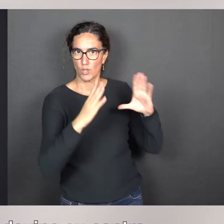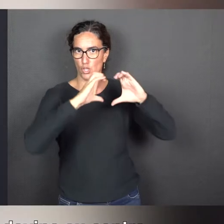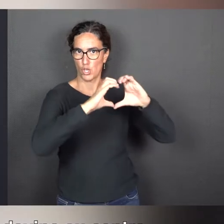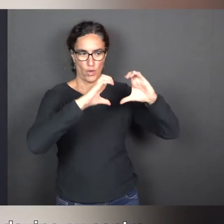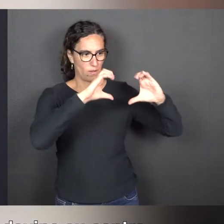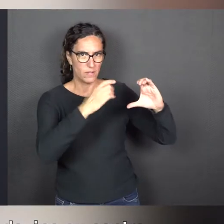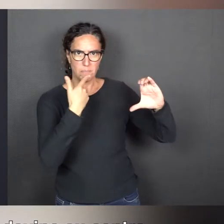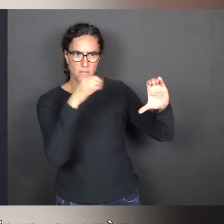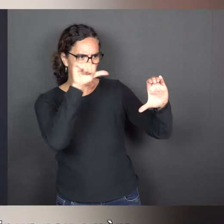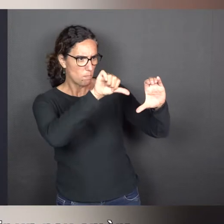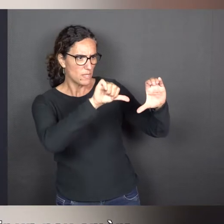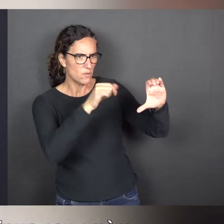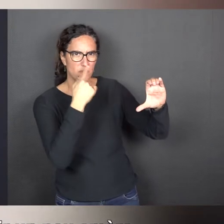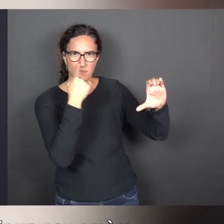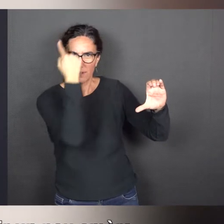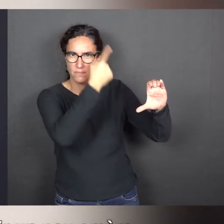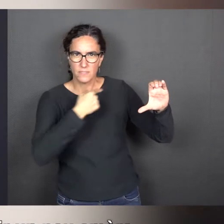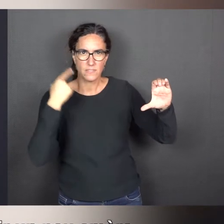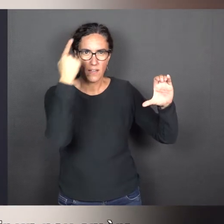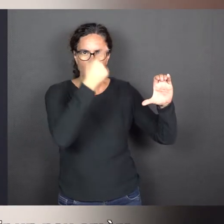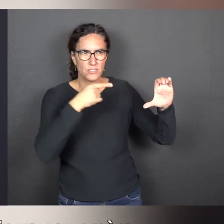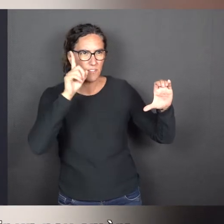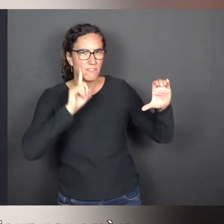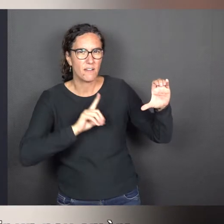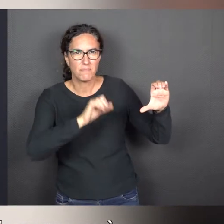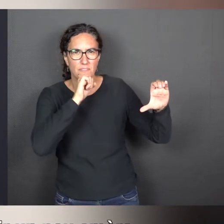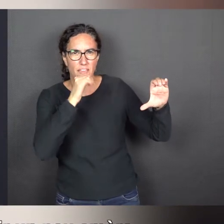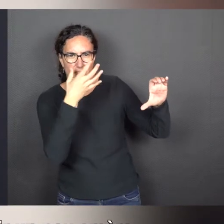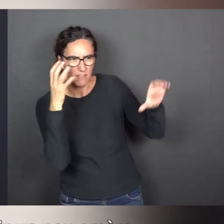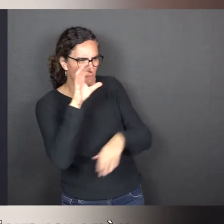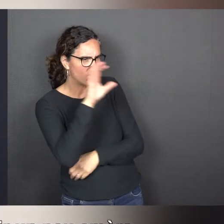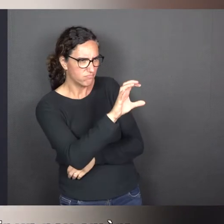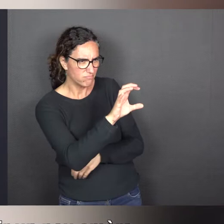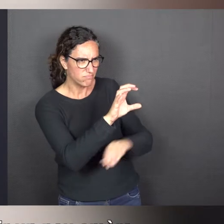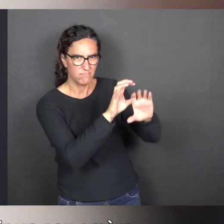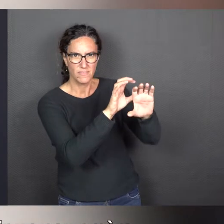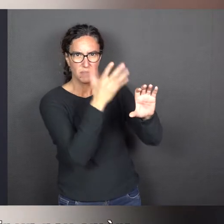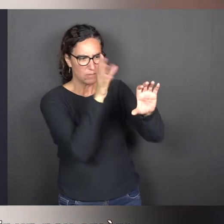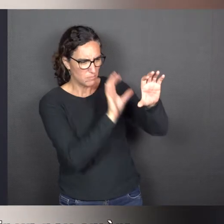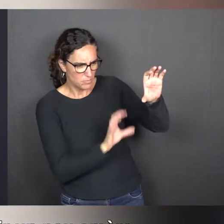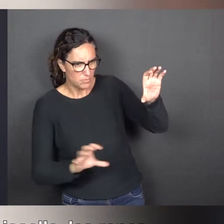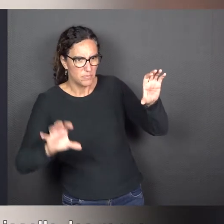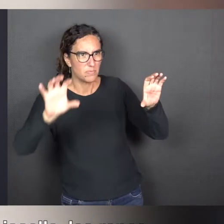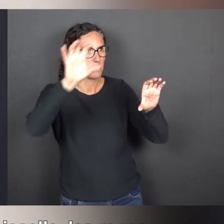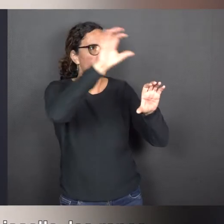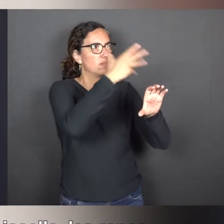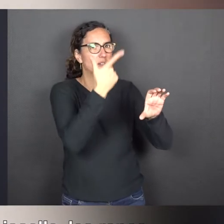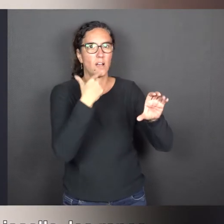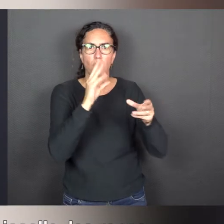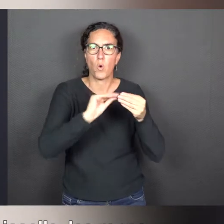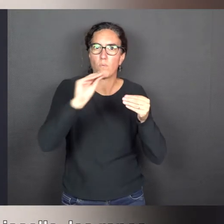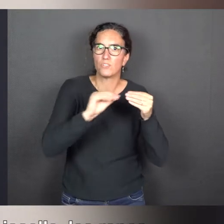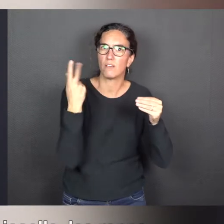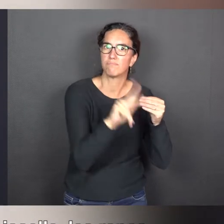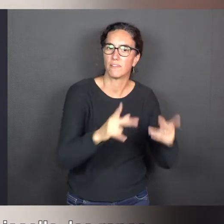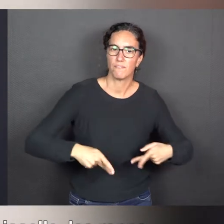personnage, c'est le masque d'une vieille femme qui a l'air un peu amère et elle est entourée finalement de tout ce qui a constitué sa